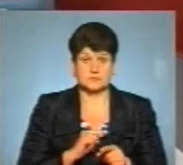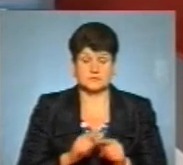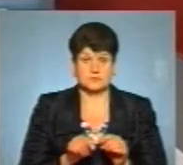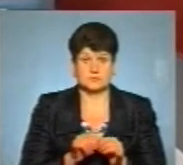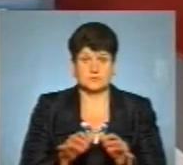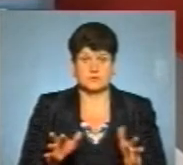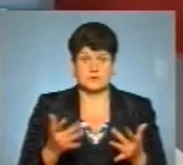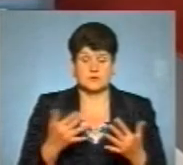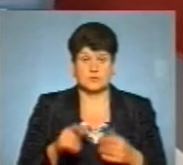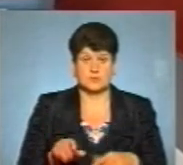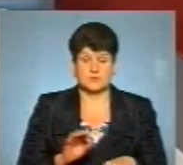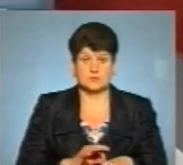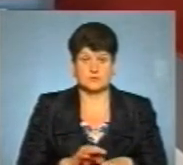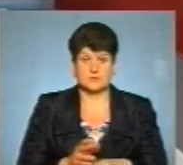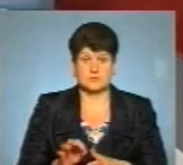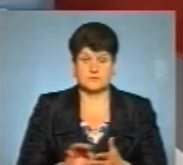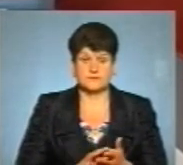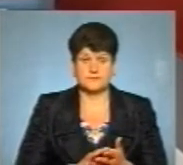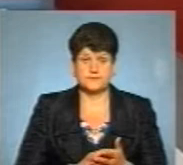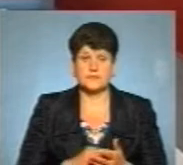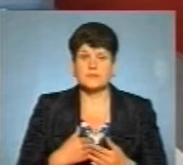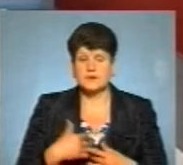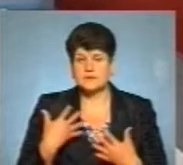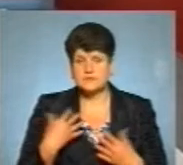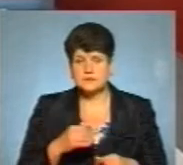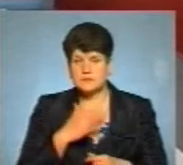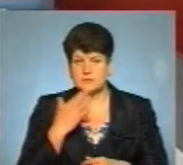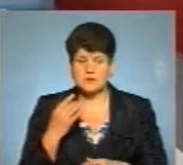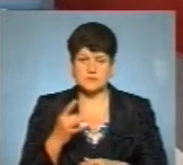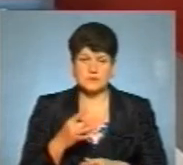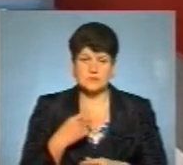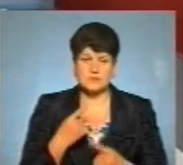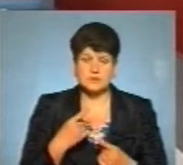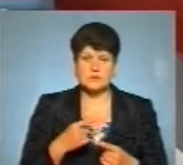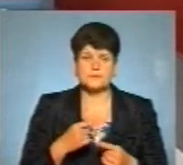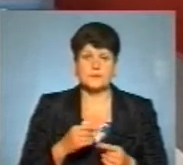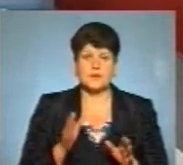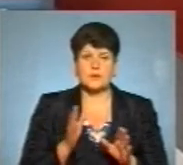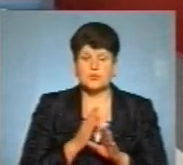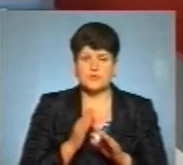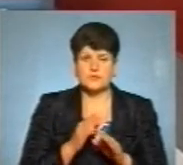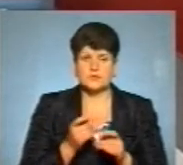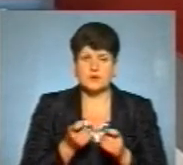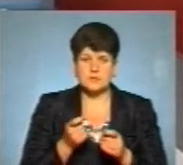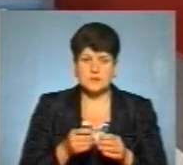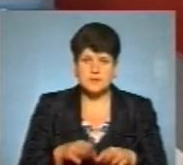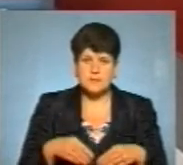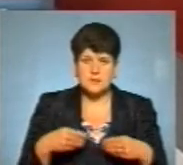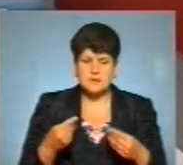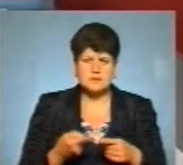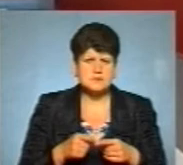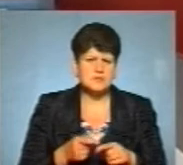інфікувалося? Ну, ми вже не раз говорили, що повітряно-креплинний механізм передачі – це дуже